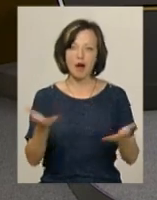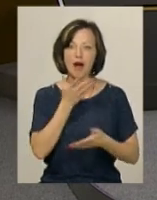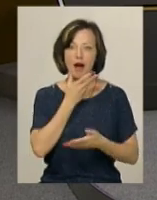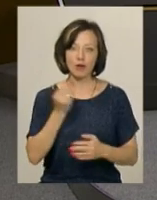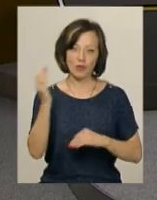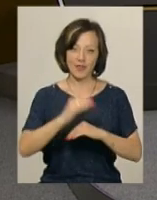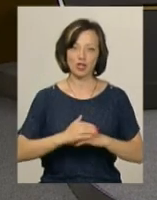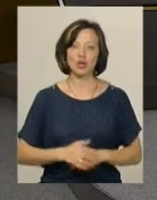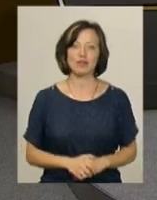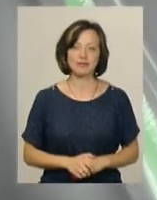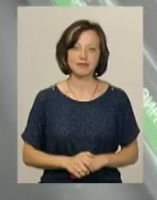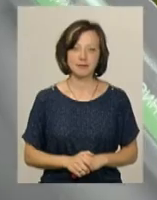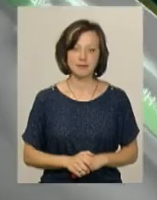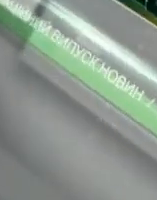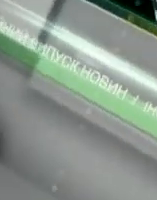гарного вечора.